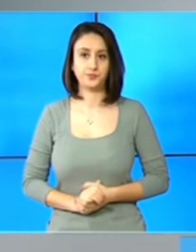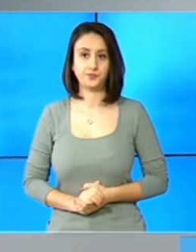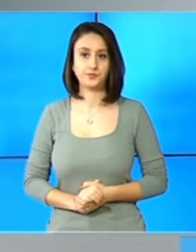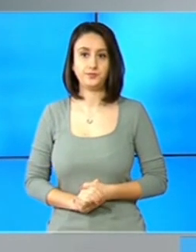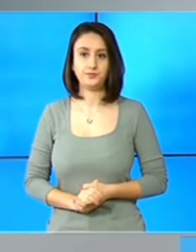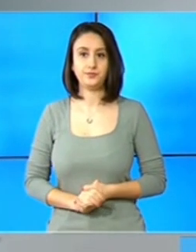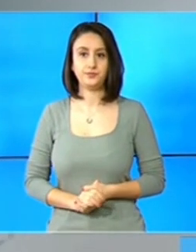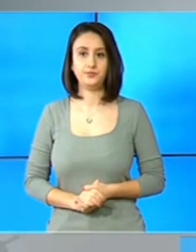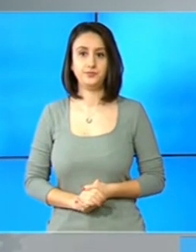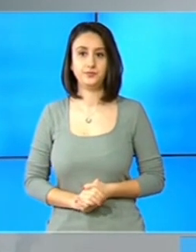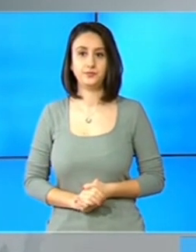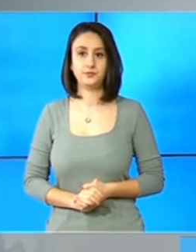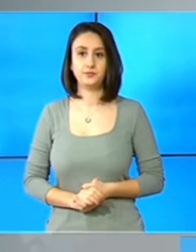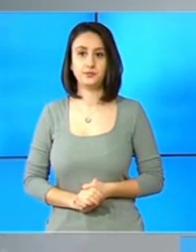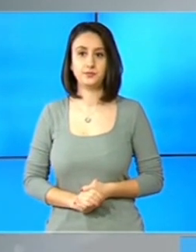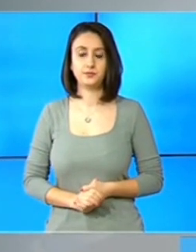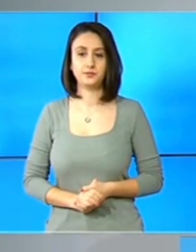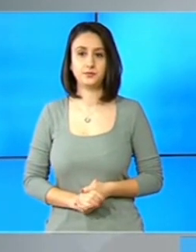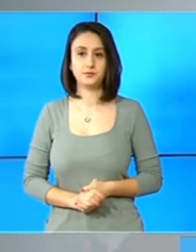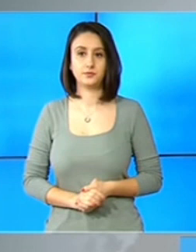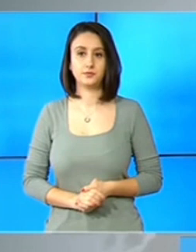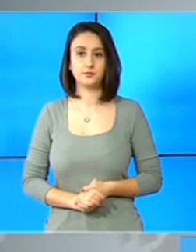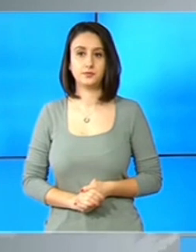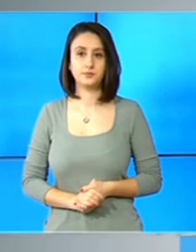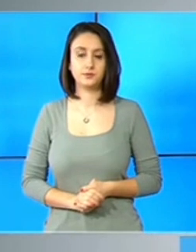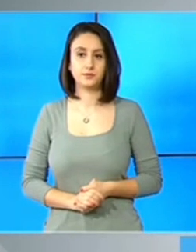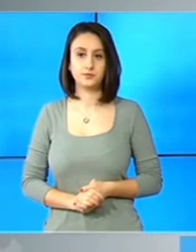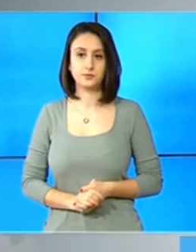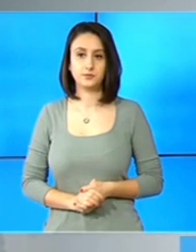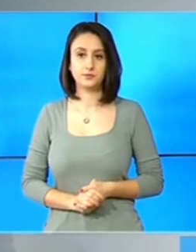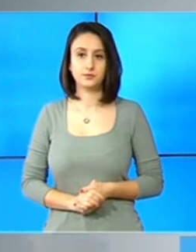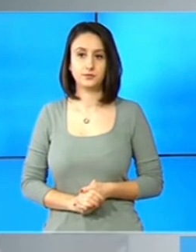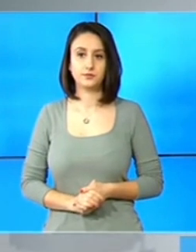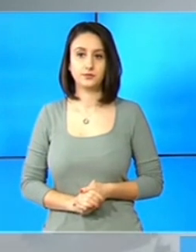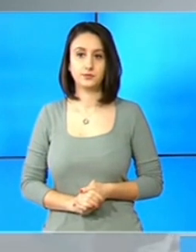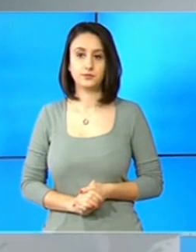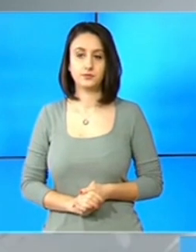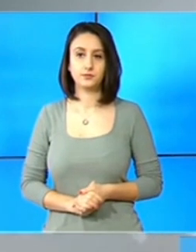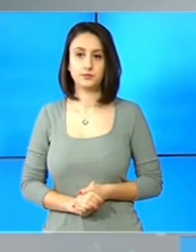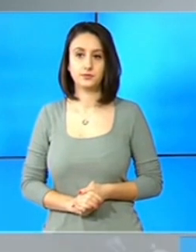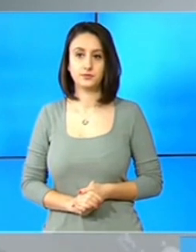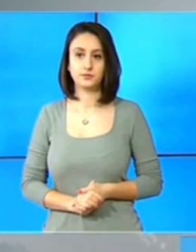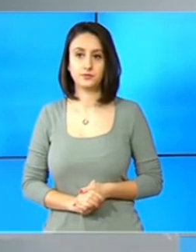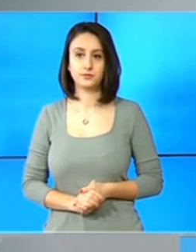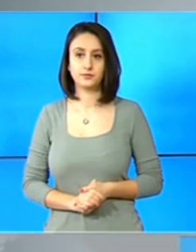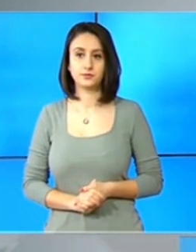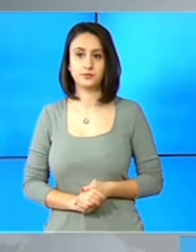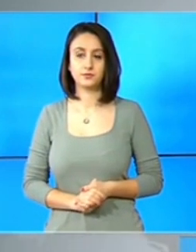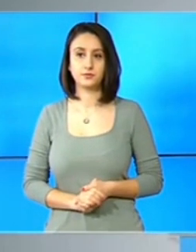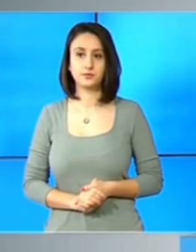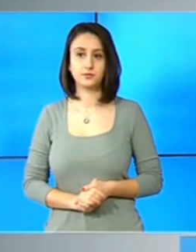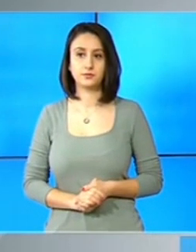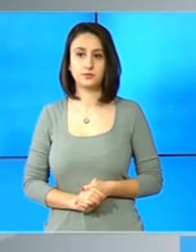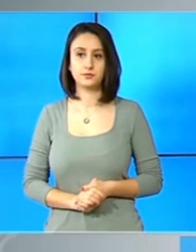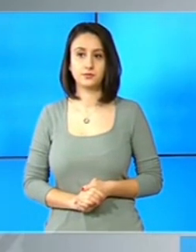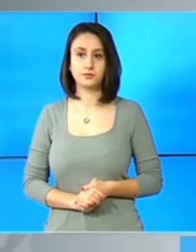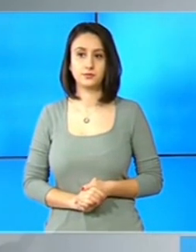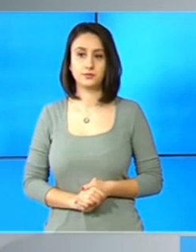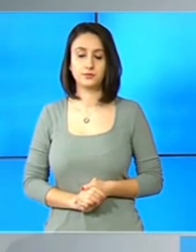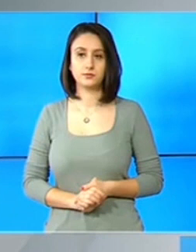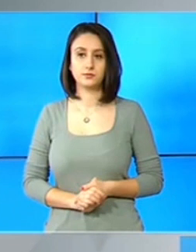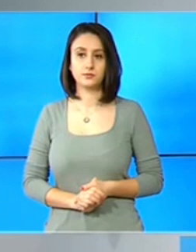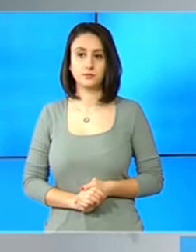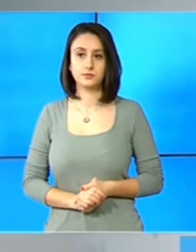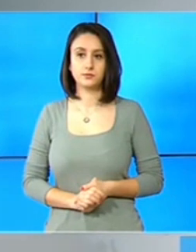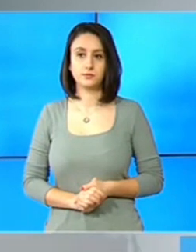aflăm că la negocierea CCM de anul trecut, când s-au majorat salariile cu 18%, 10 din cei 15 membrii din Comisia de